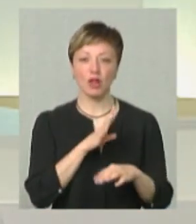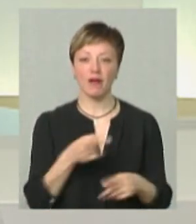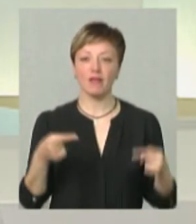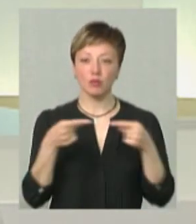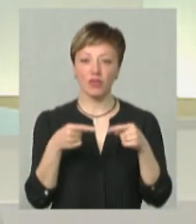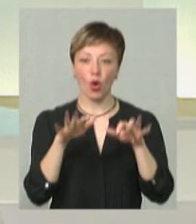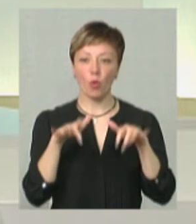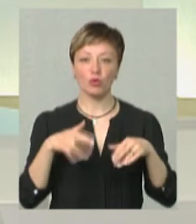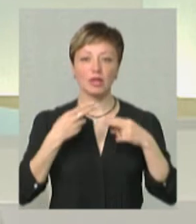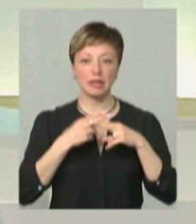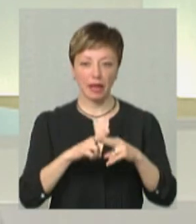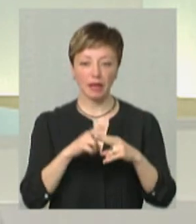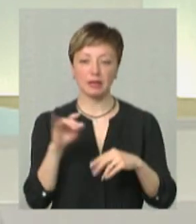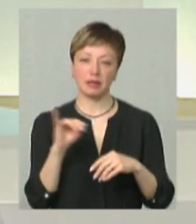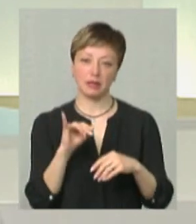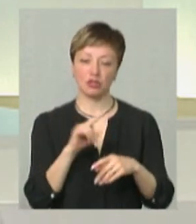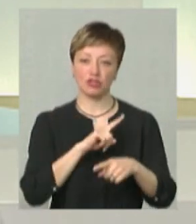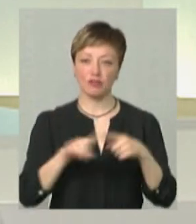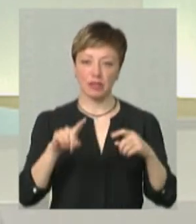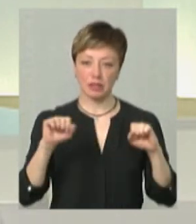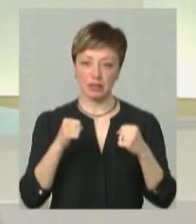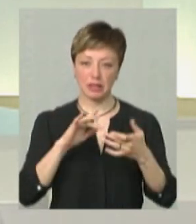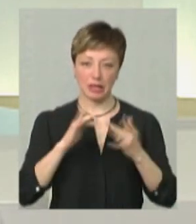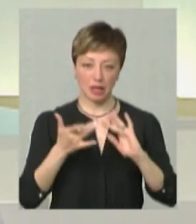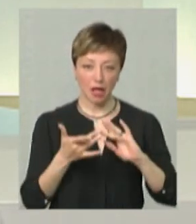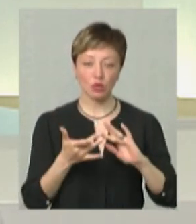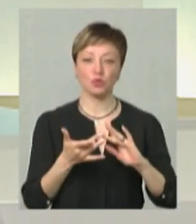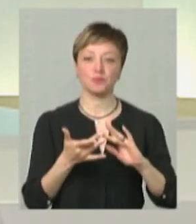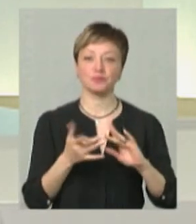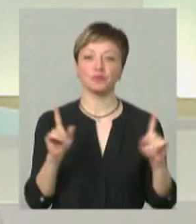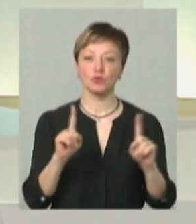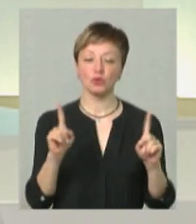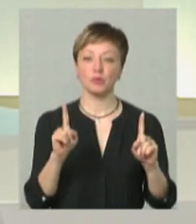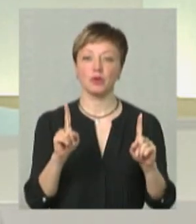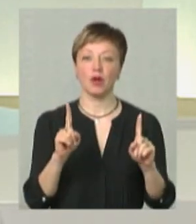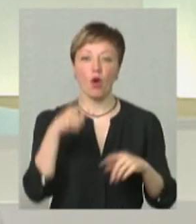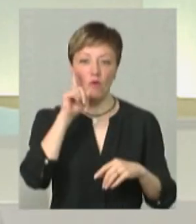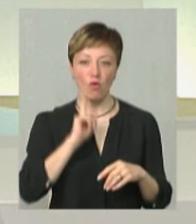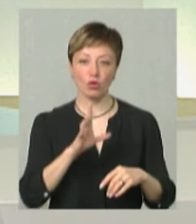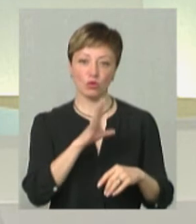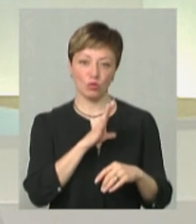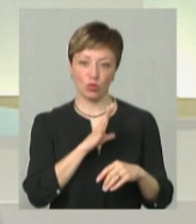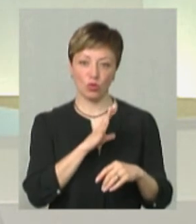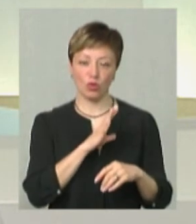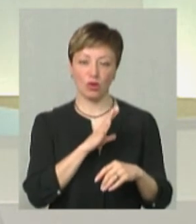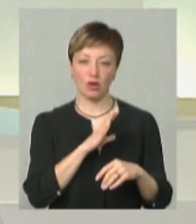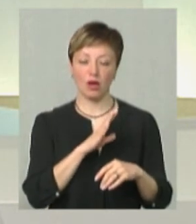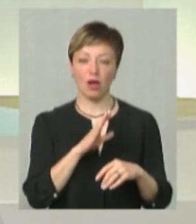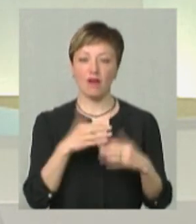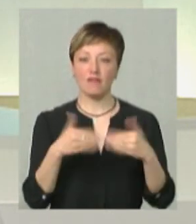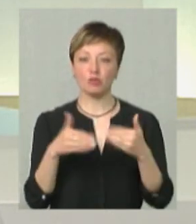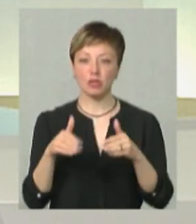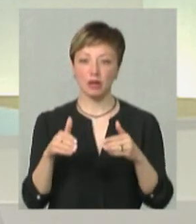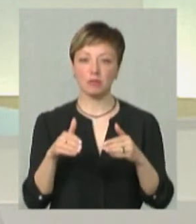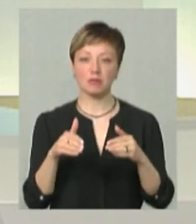відповідна комп'ютерна техніка і швидкість мережі інтернет, для того, щоб комфортно було випускникам